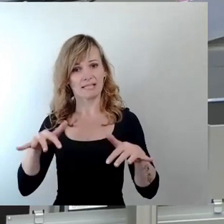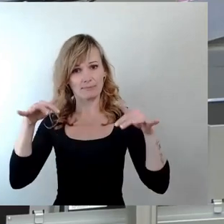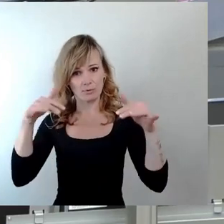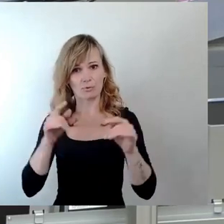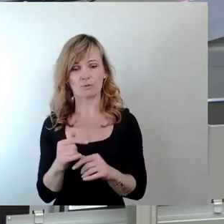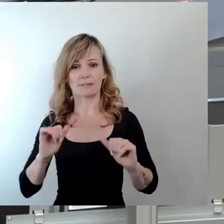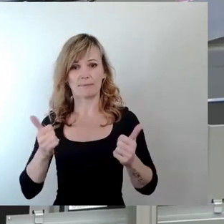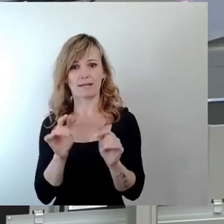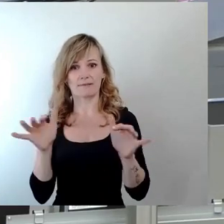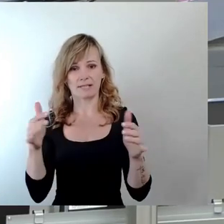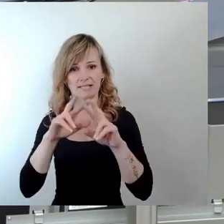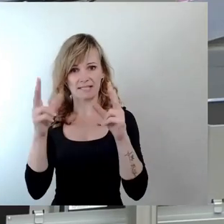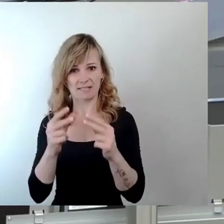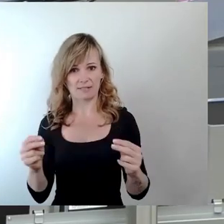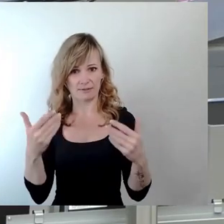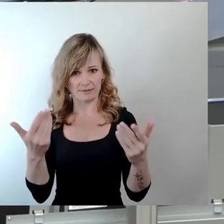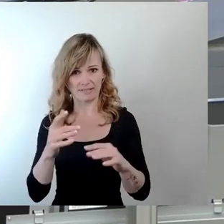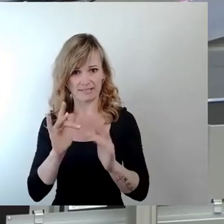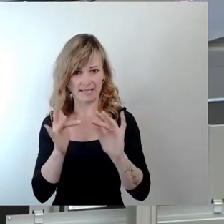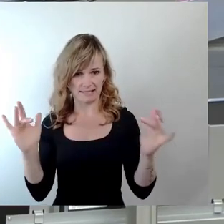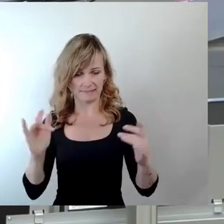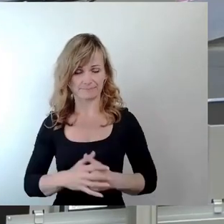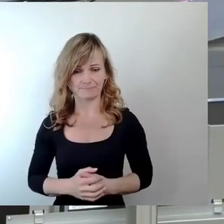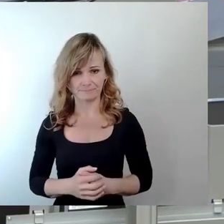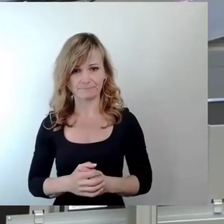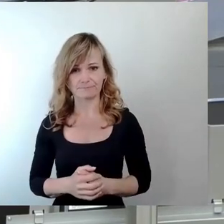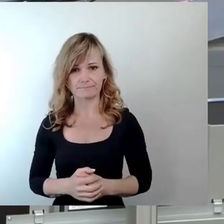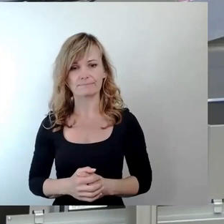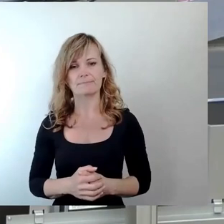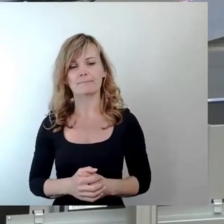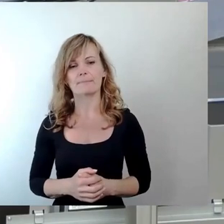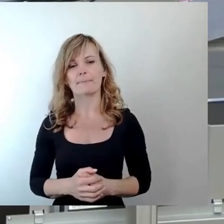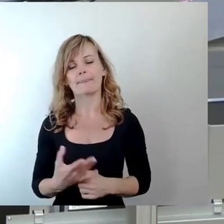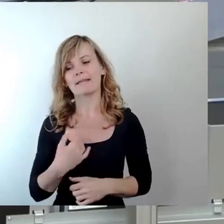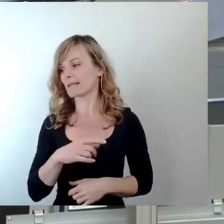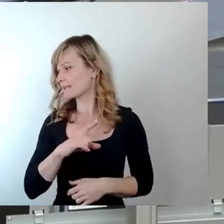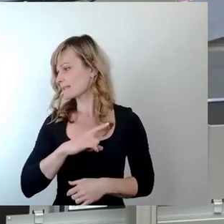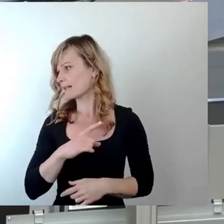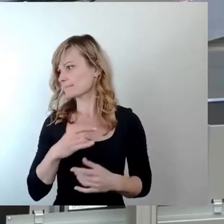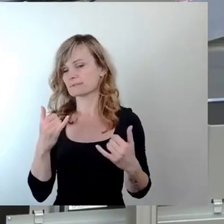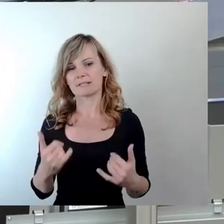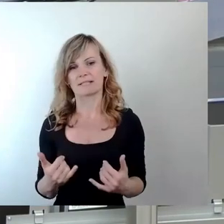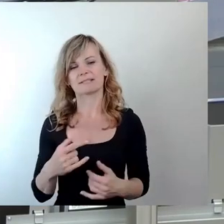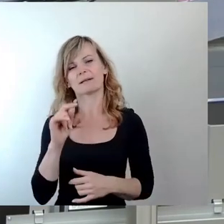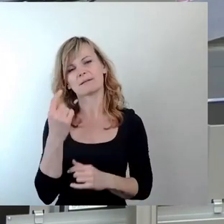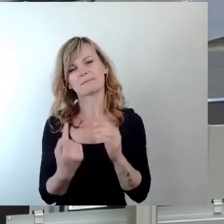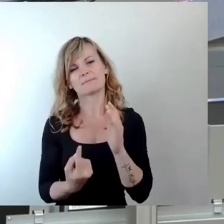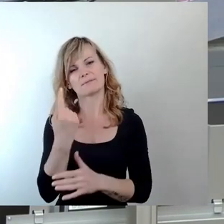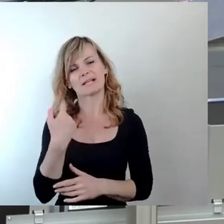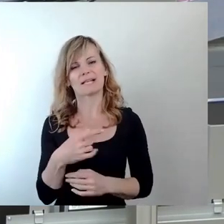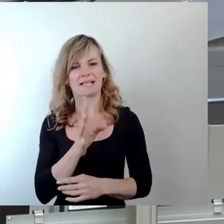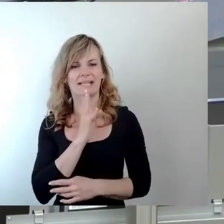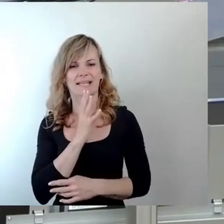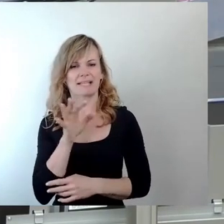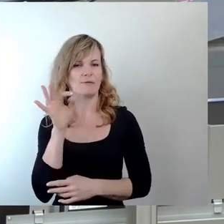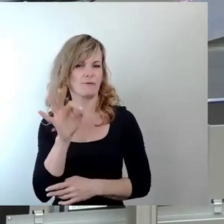internationalen Netz. Ich mache jetzt eine seltsame Rede für einen